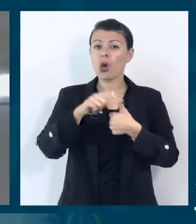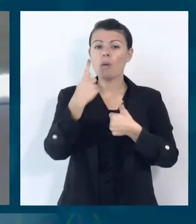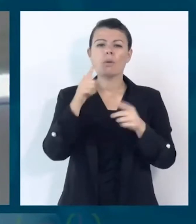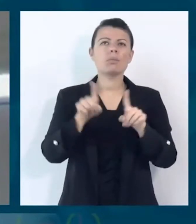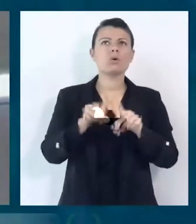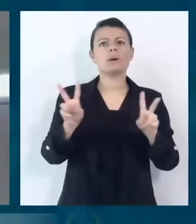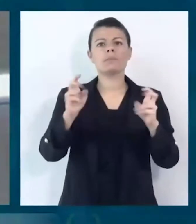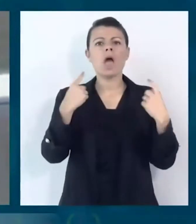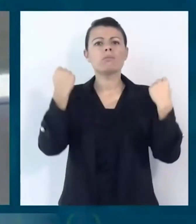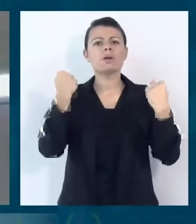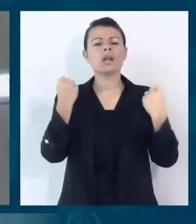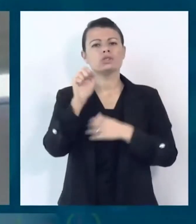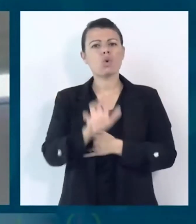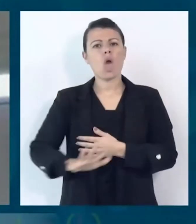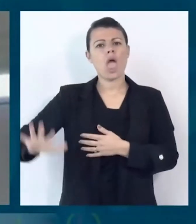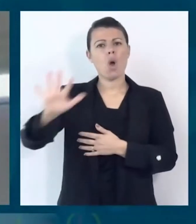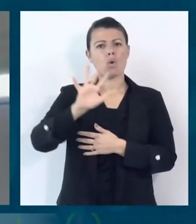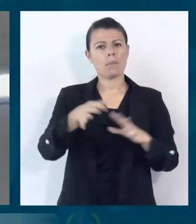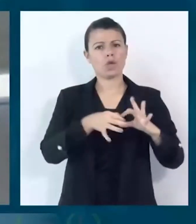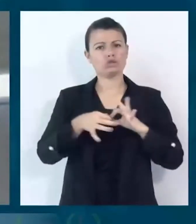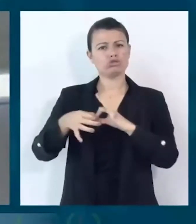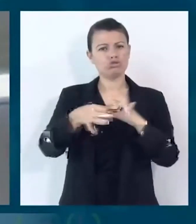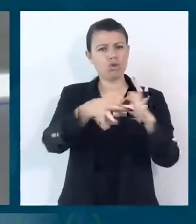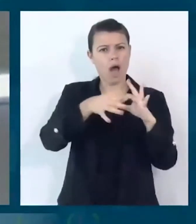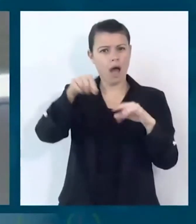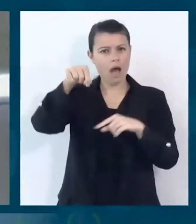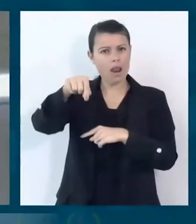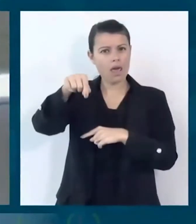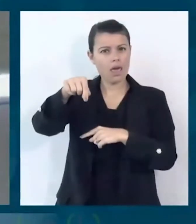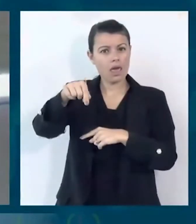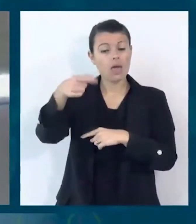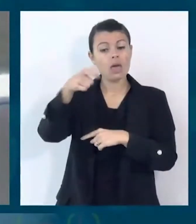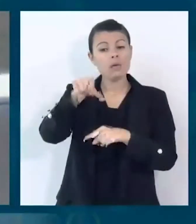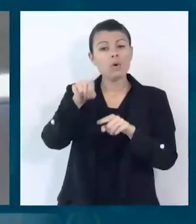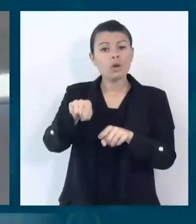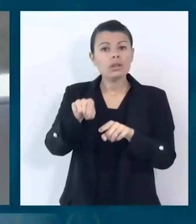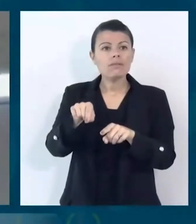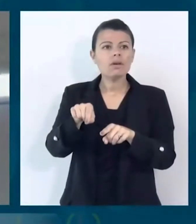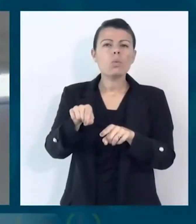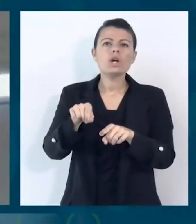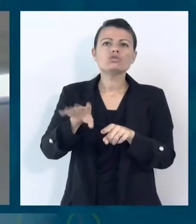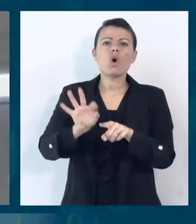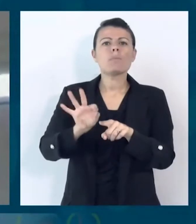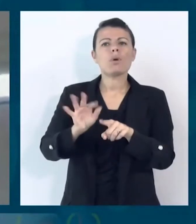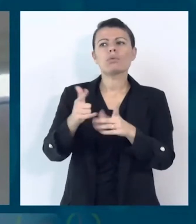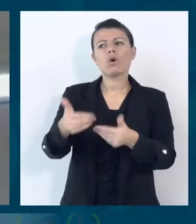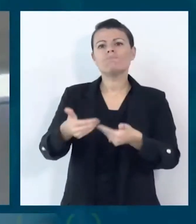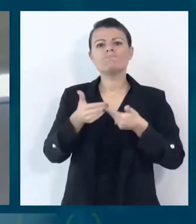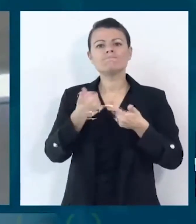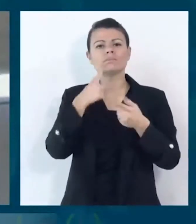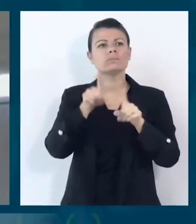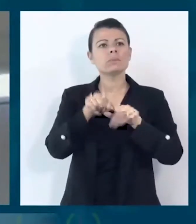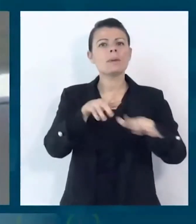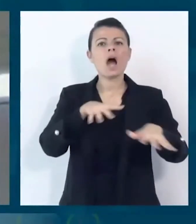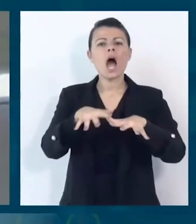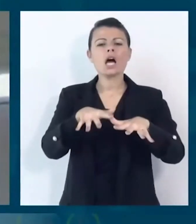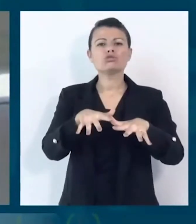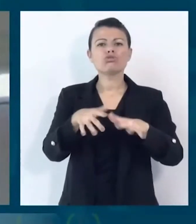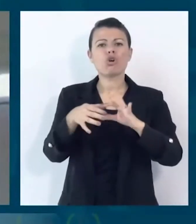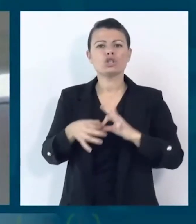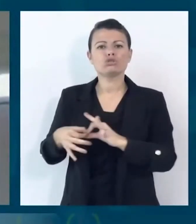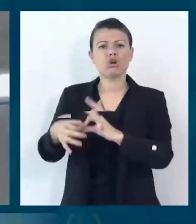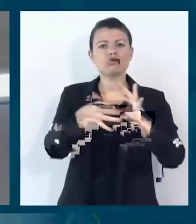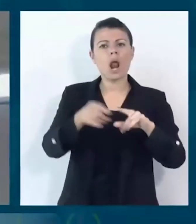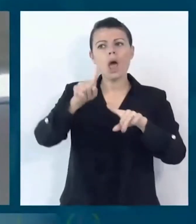sociali perché questo rappresenta la nostra bussola per l'azione sociale e anche per guidare gli